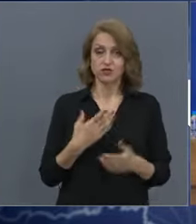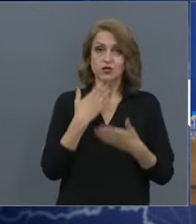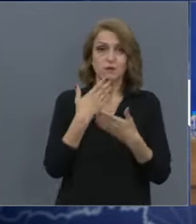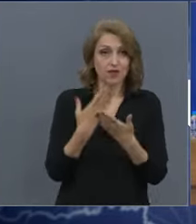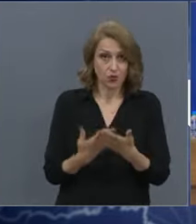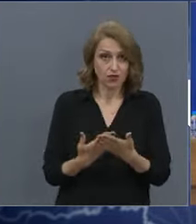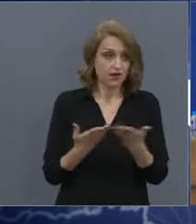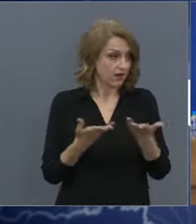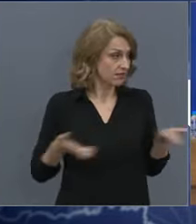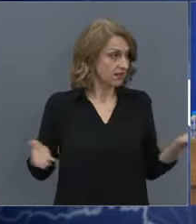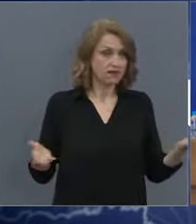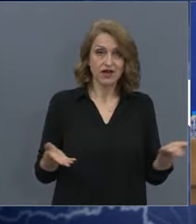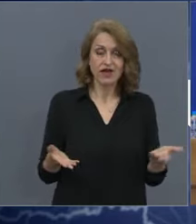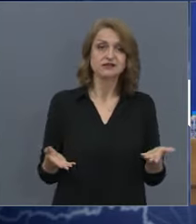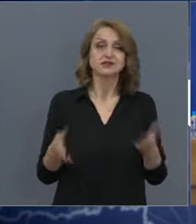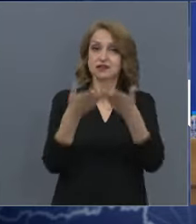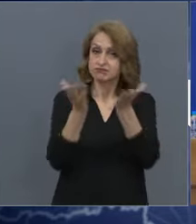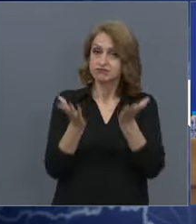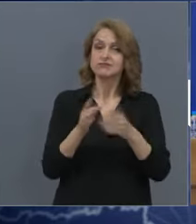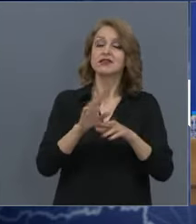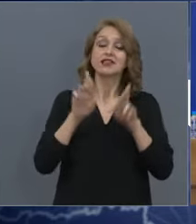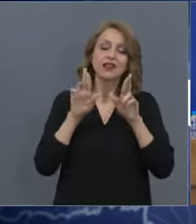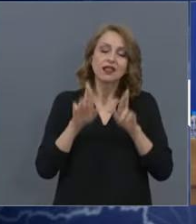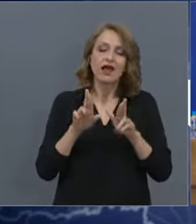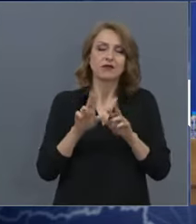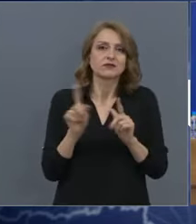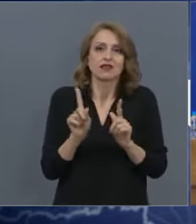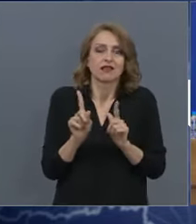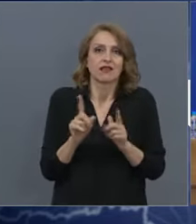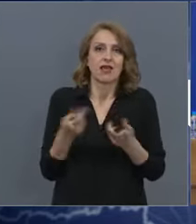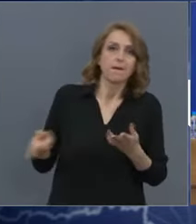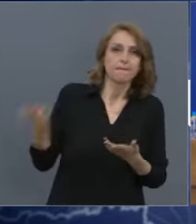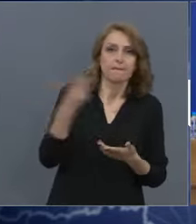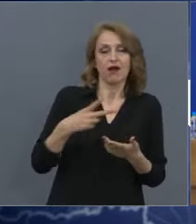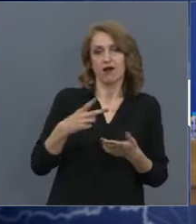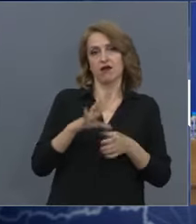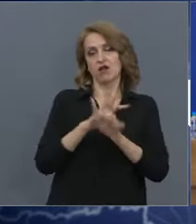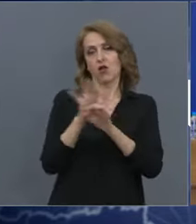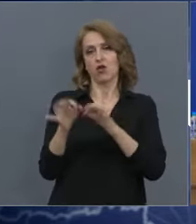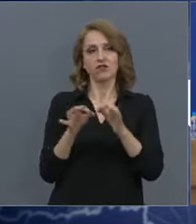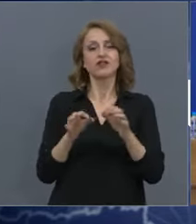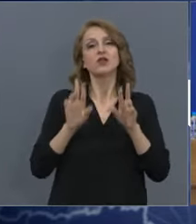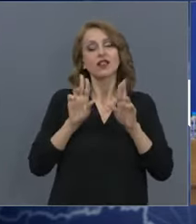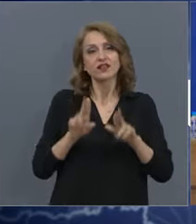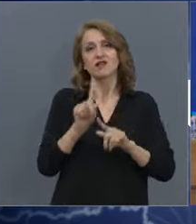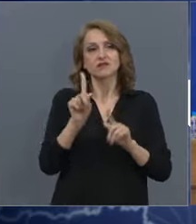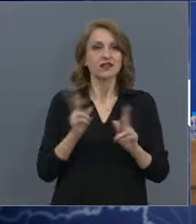и дано нямаме повод да го възстановяваме на ново този щаб.